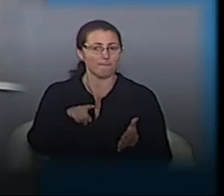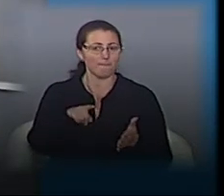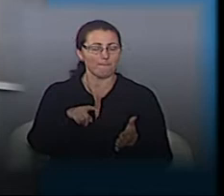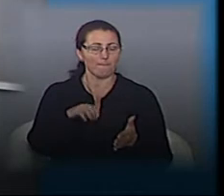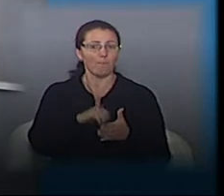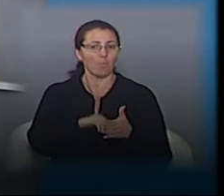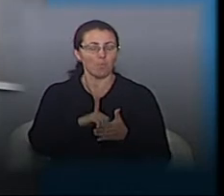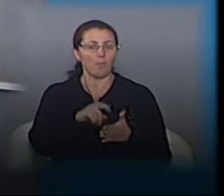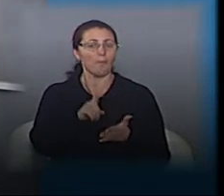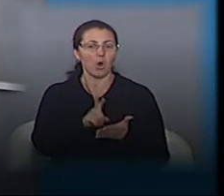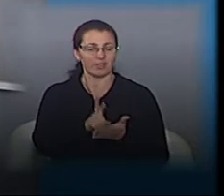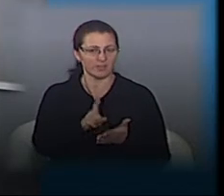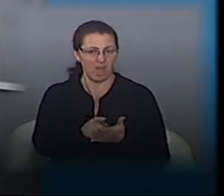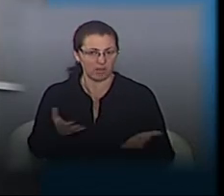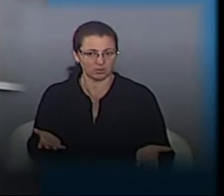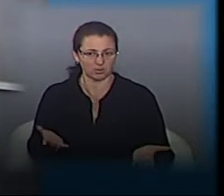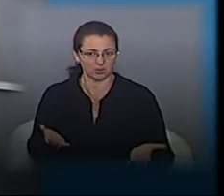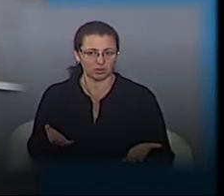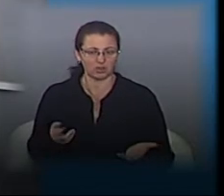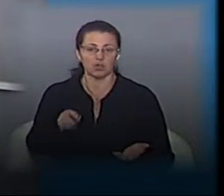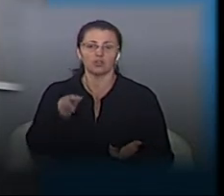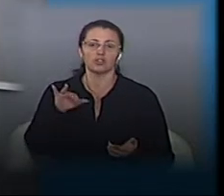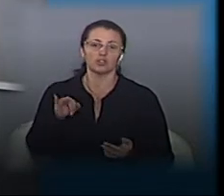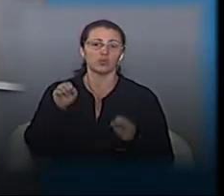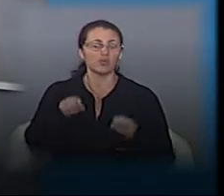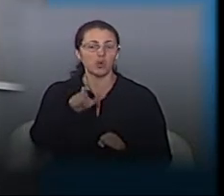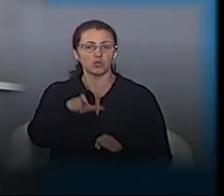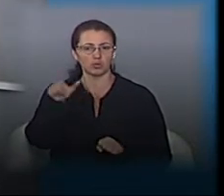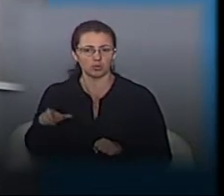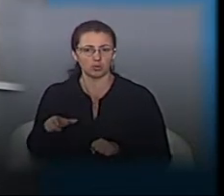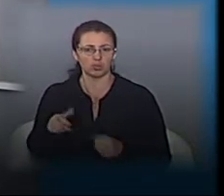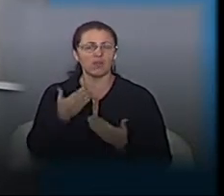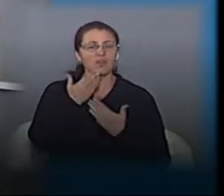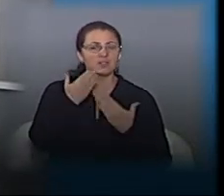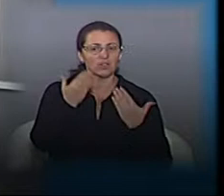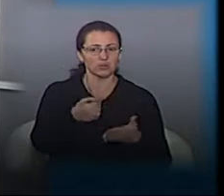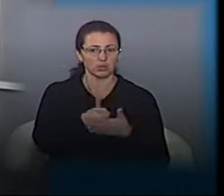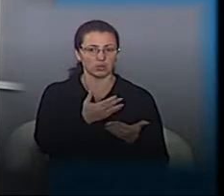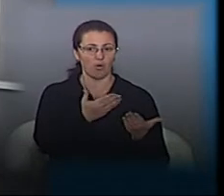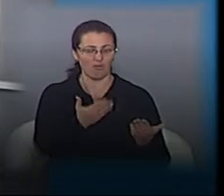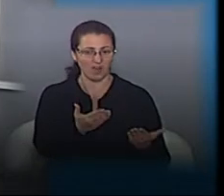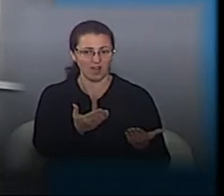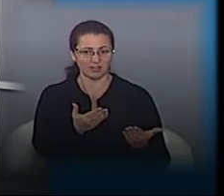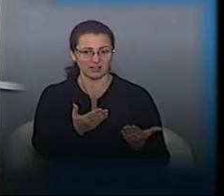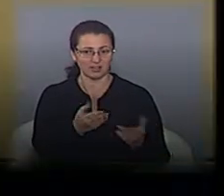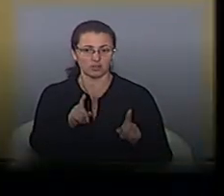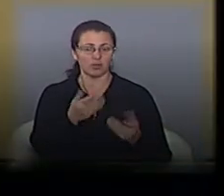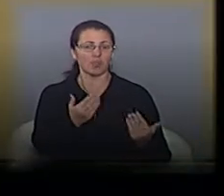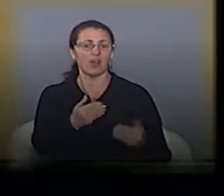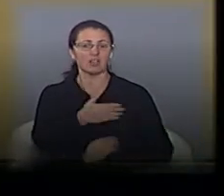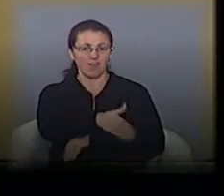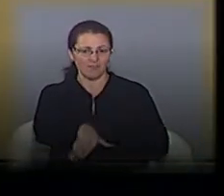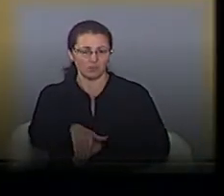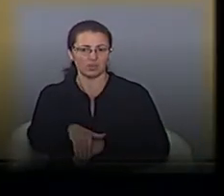вулиця у такому стані. Тобто, чи можуть мешканці той чи іншої вулиці звернутися до вас, аби їхня вулиця була, можливо, не у